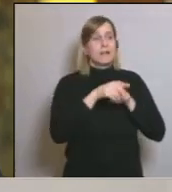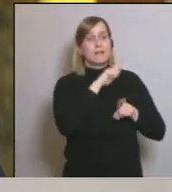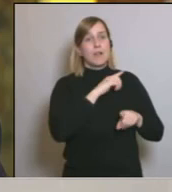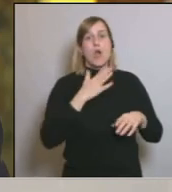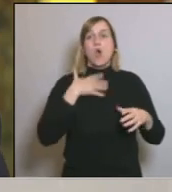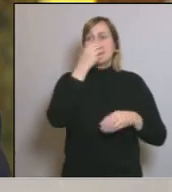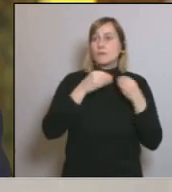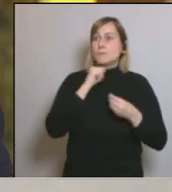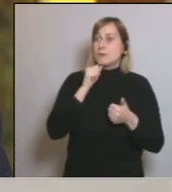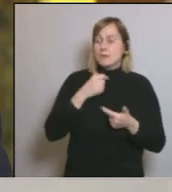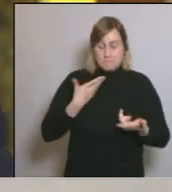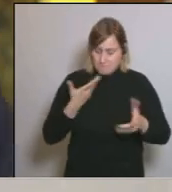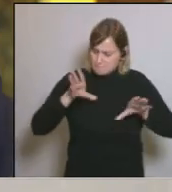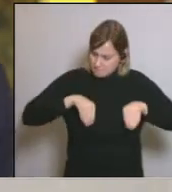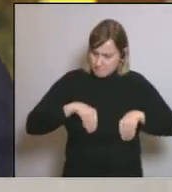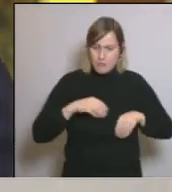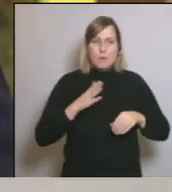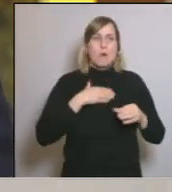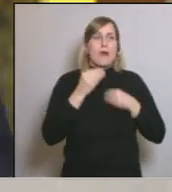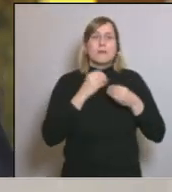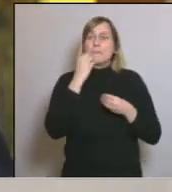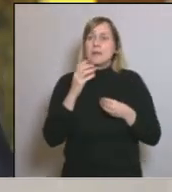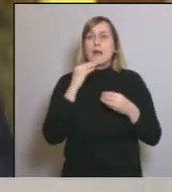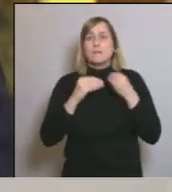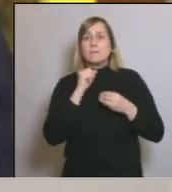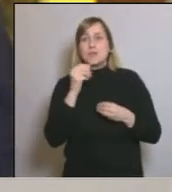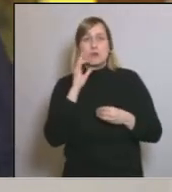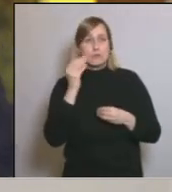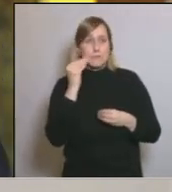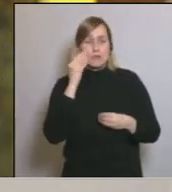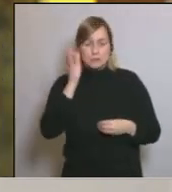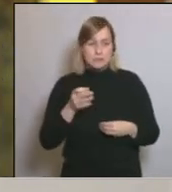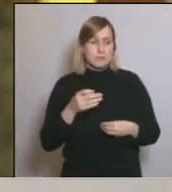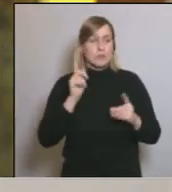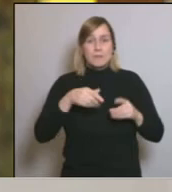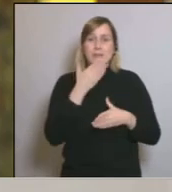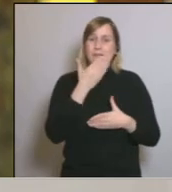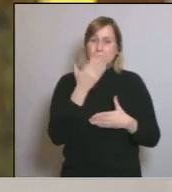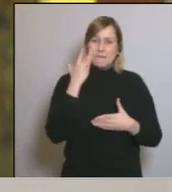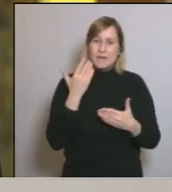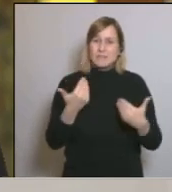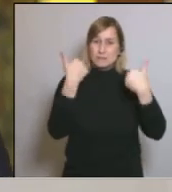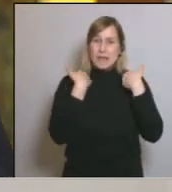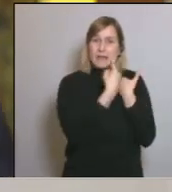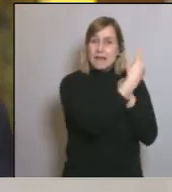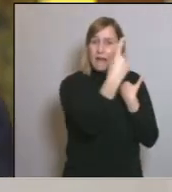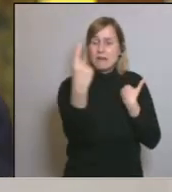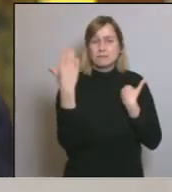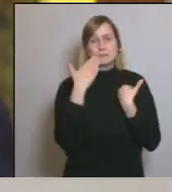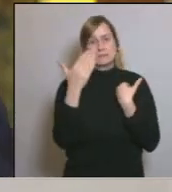fet bé. Però, també demano la responsabilitat que en aquests moments té cadascú de nosaltres.